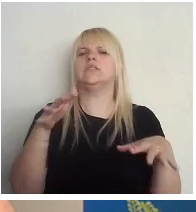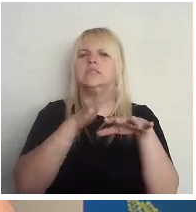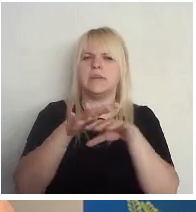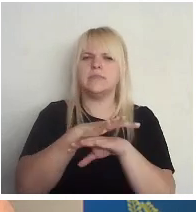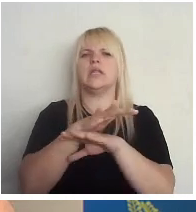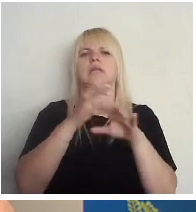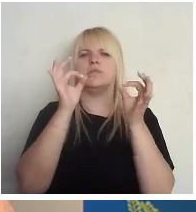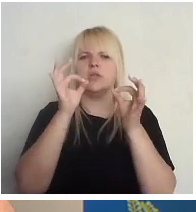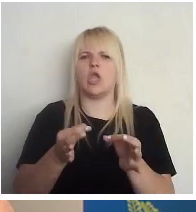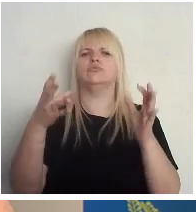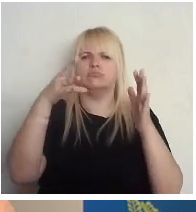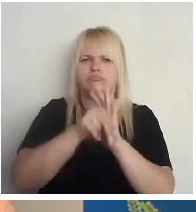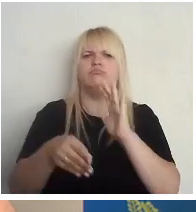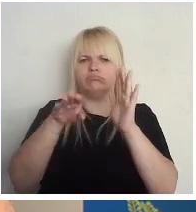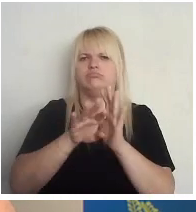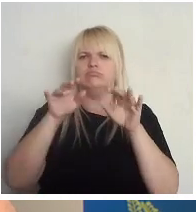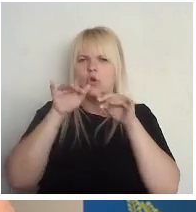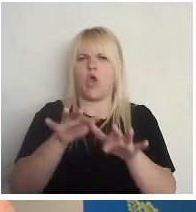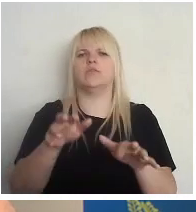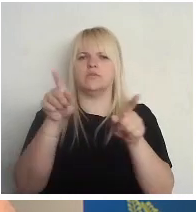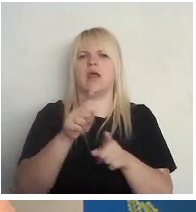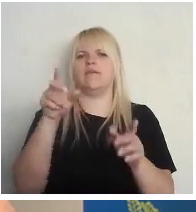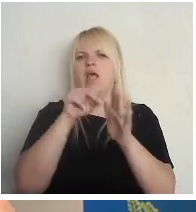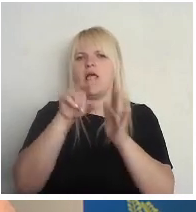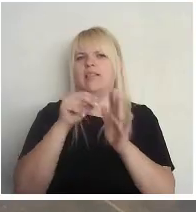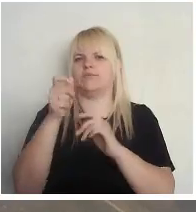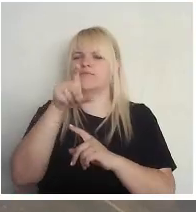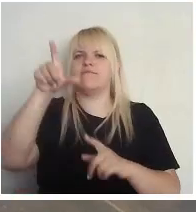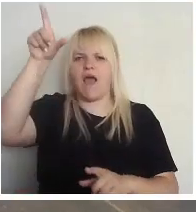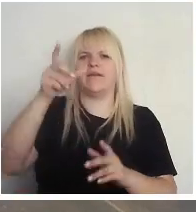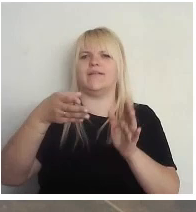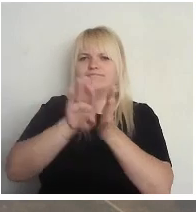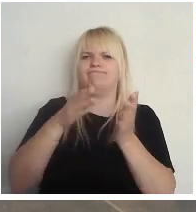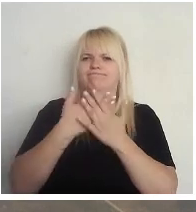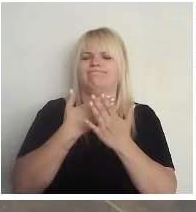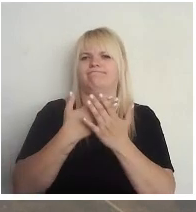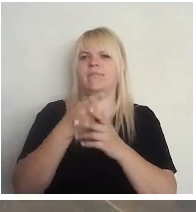iesaistītos procesos un vēlēšanās vairāk. Arbūt Agnes?